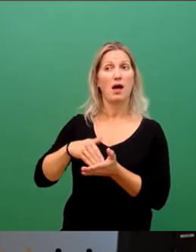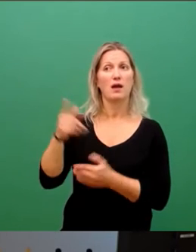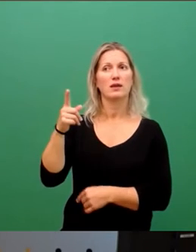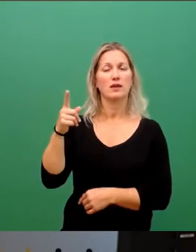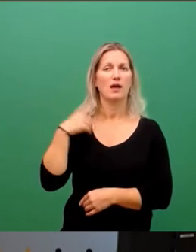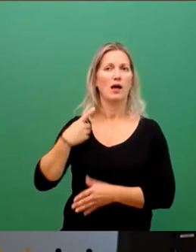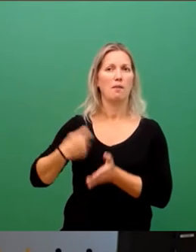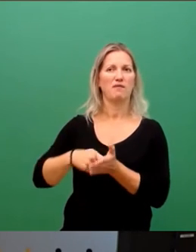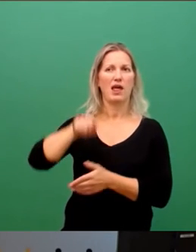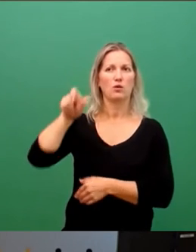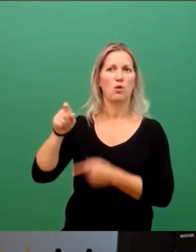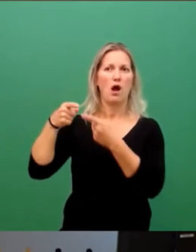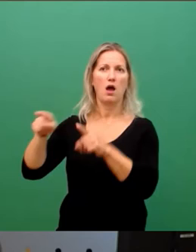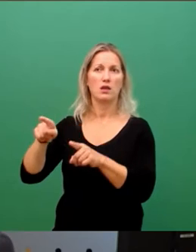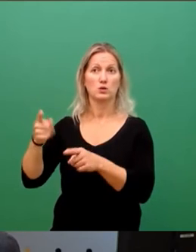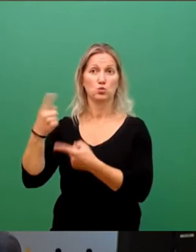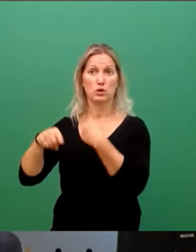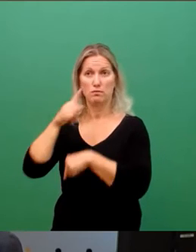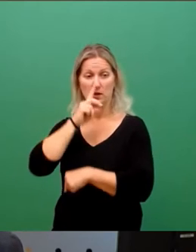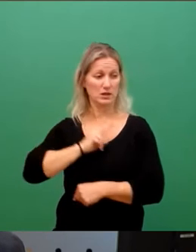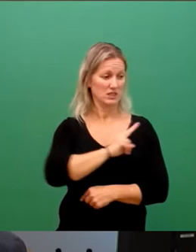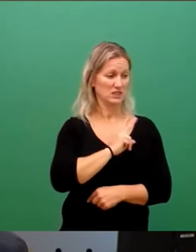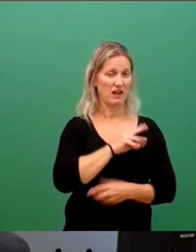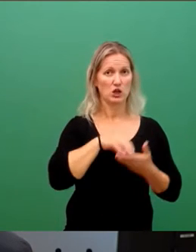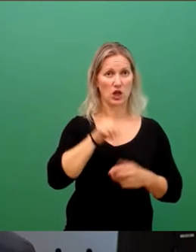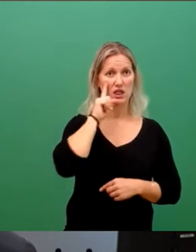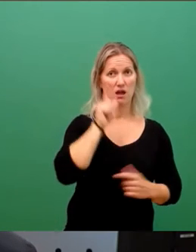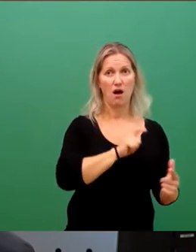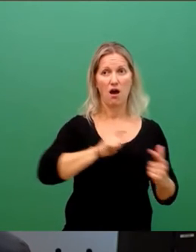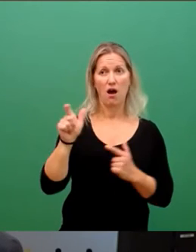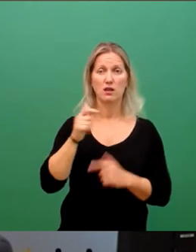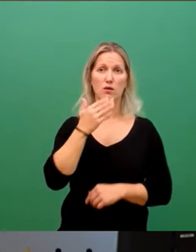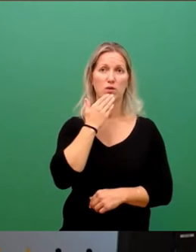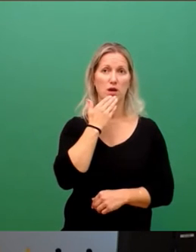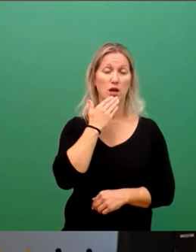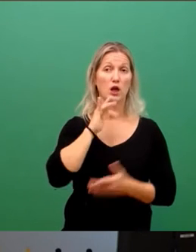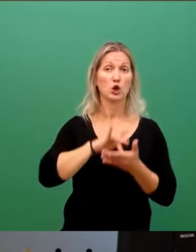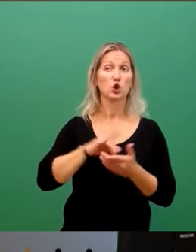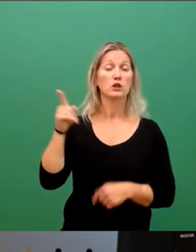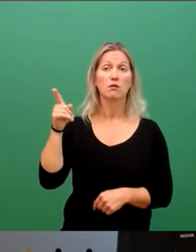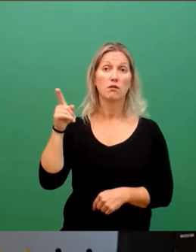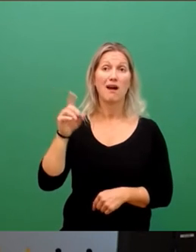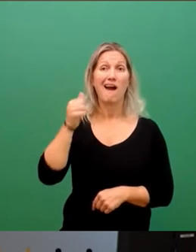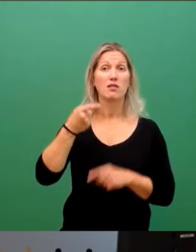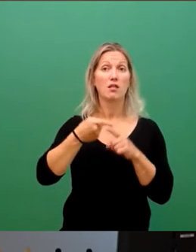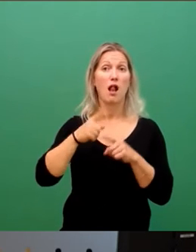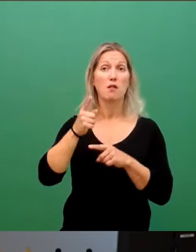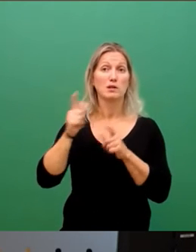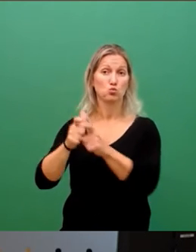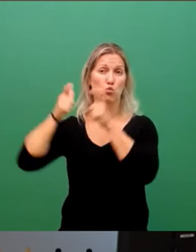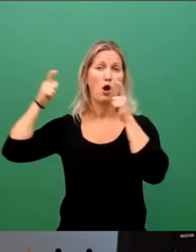wenn von uns zwei Stadträte unterwegs sind. Denn Kolumbus ist ungefähr anderthalbmal so groß wie Dresden.